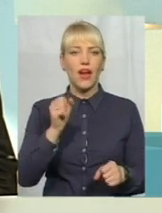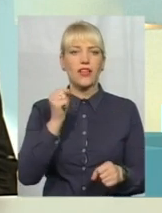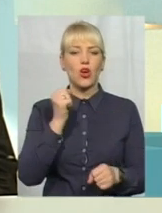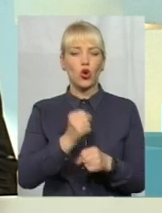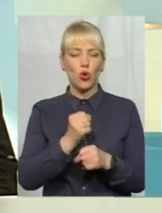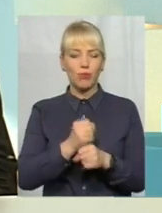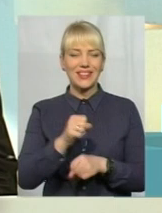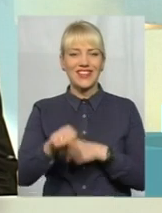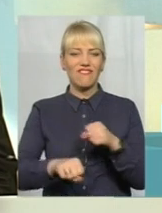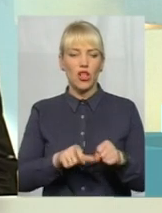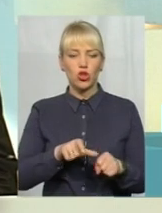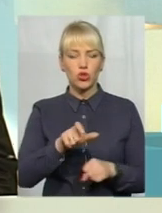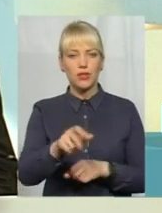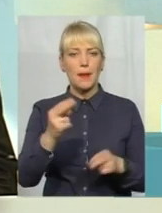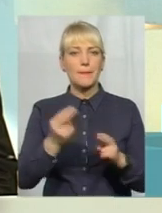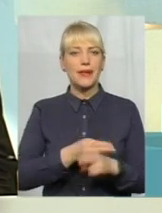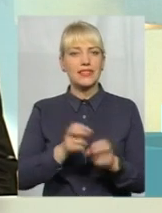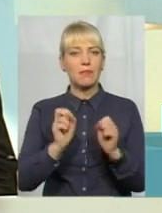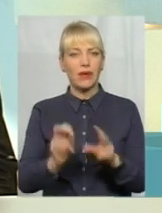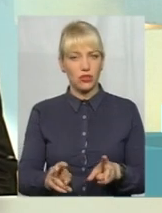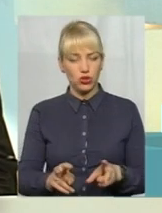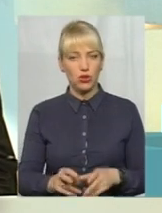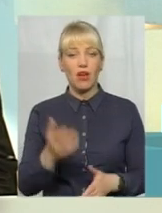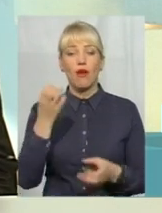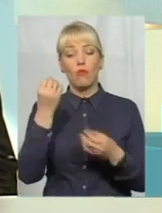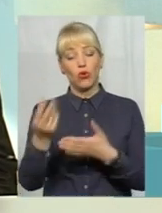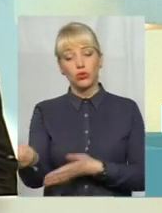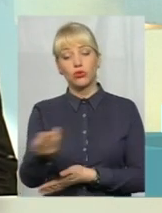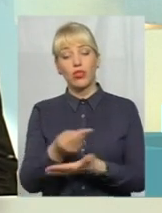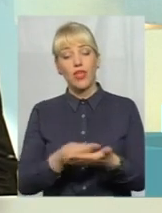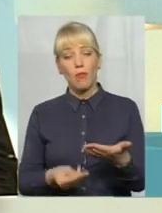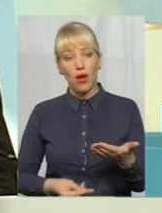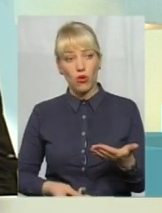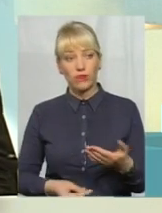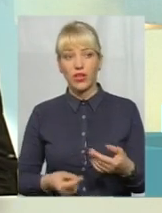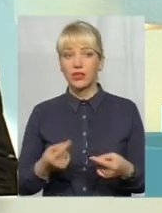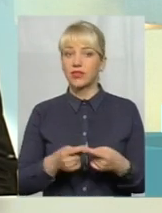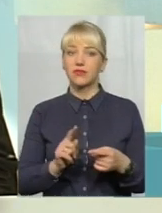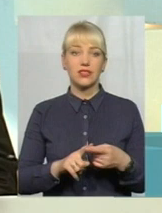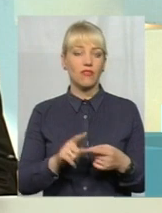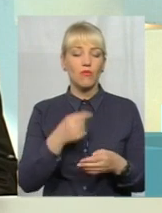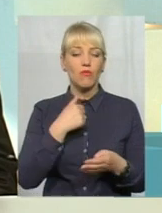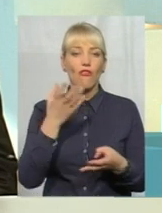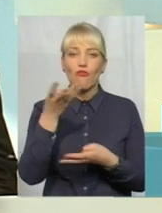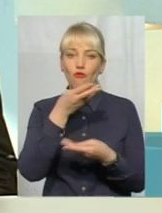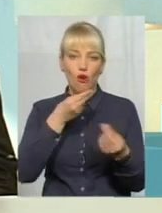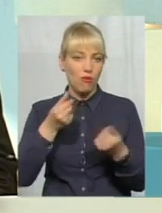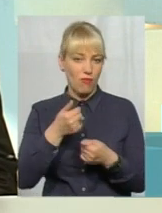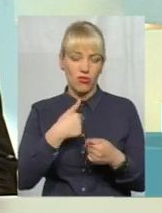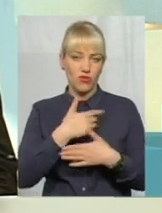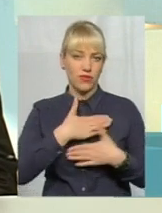асфальт її нема проблем, але якщо, і всі помітили, що ми не ставимося формально до велодоріжок.